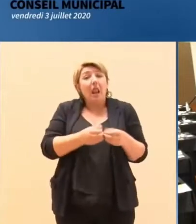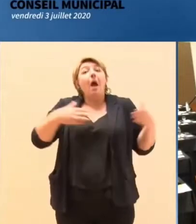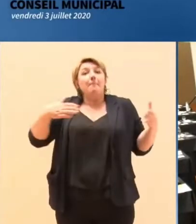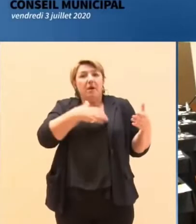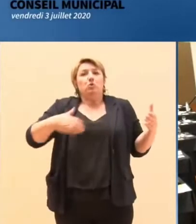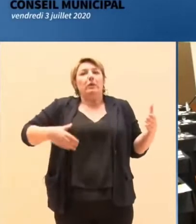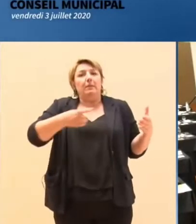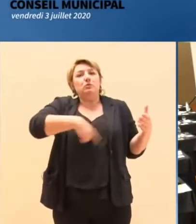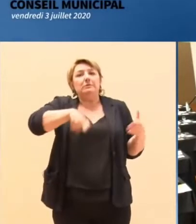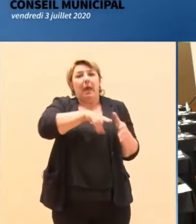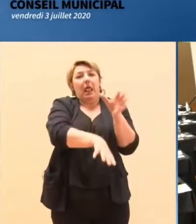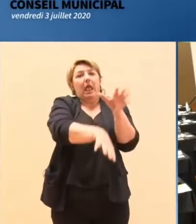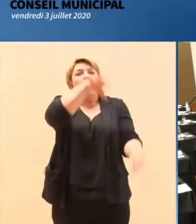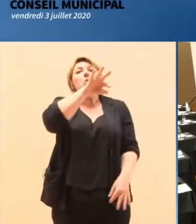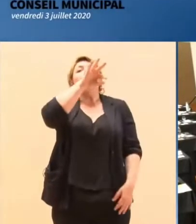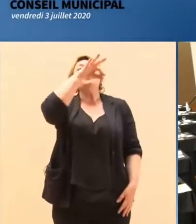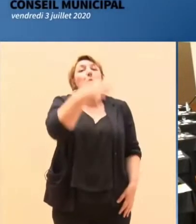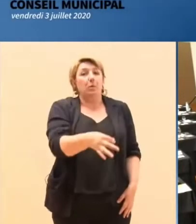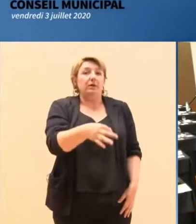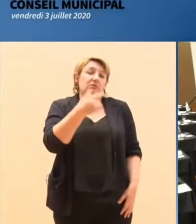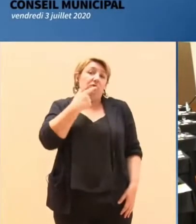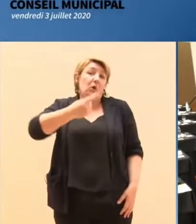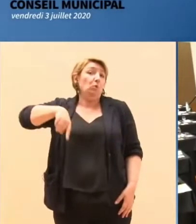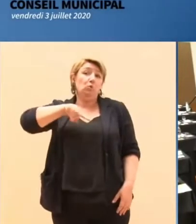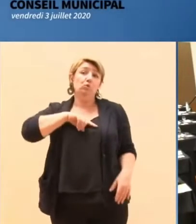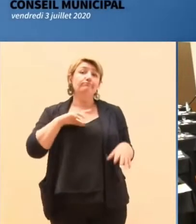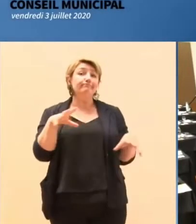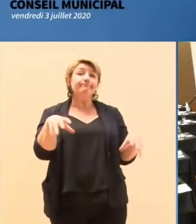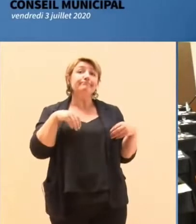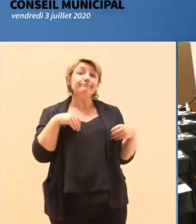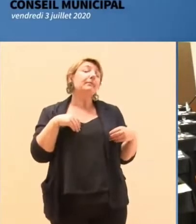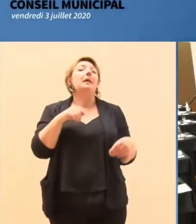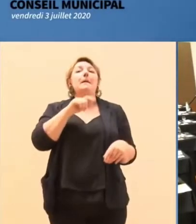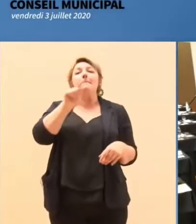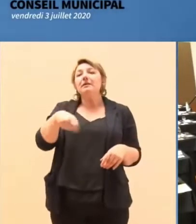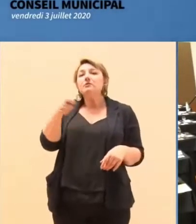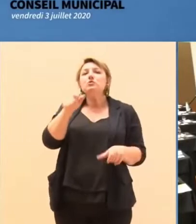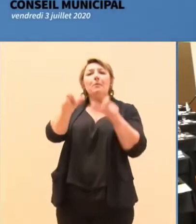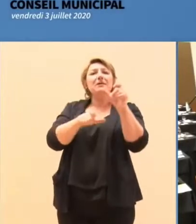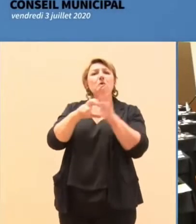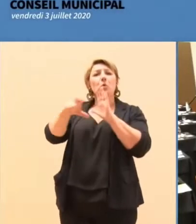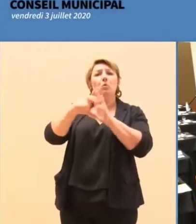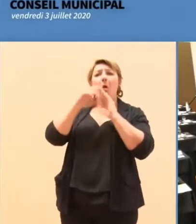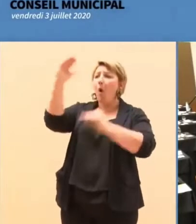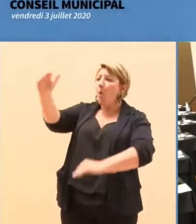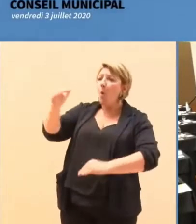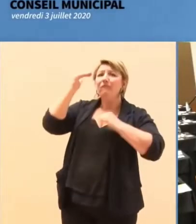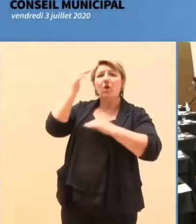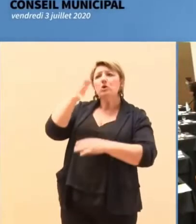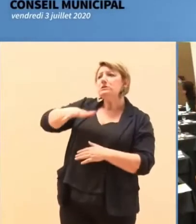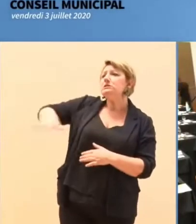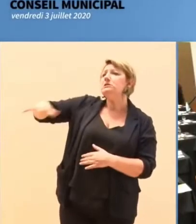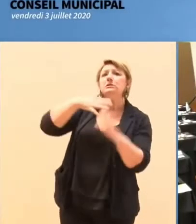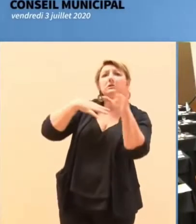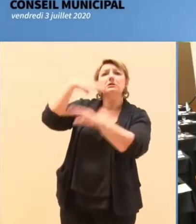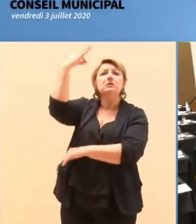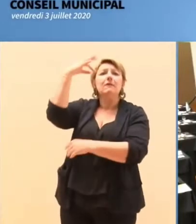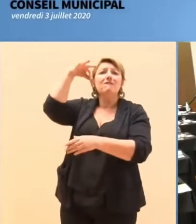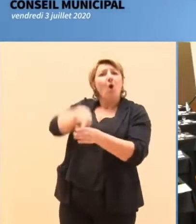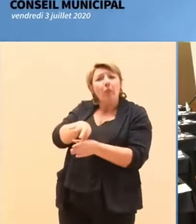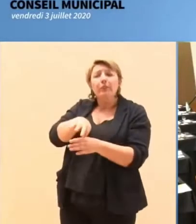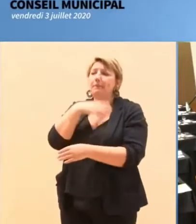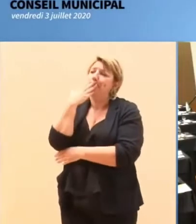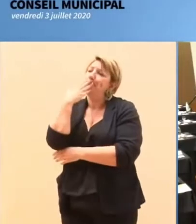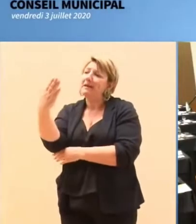municipale. Évidemment, nous remercions les grenoblois qui nous ont fait confiance et tous ceux qui se sont reconnus dans nos